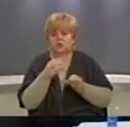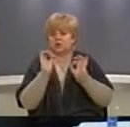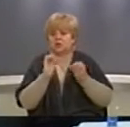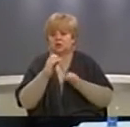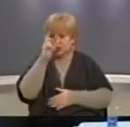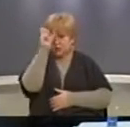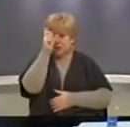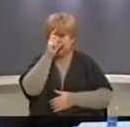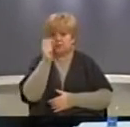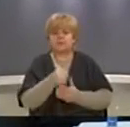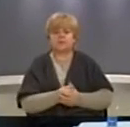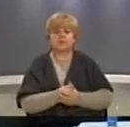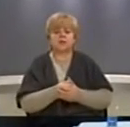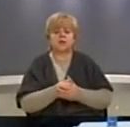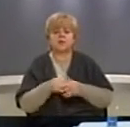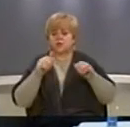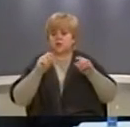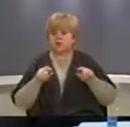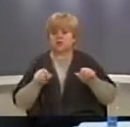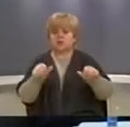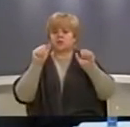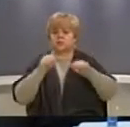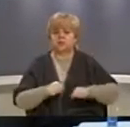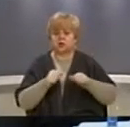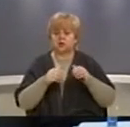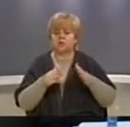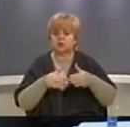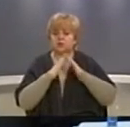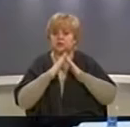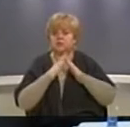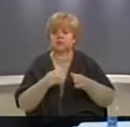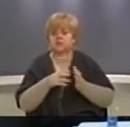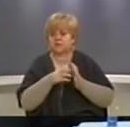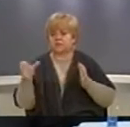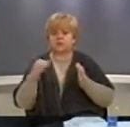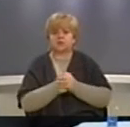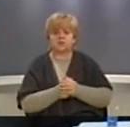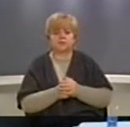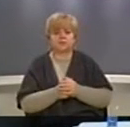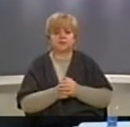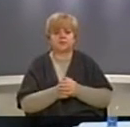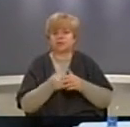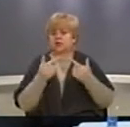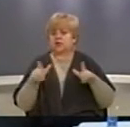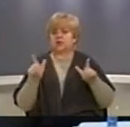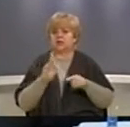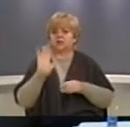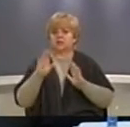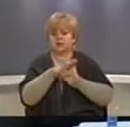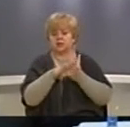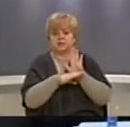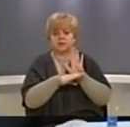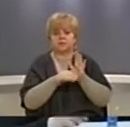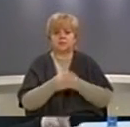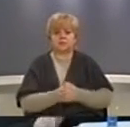Serbia për pronën e tyre për të riregjistruar dhe për të vazhduar investime me leje si pas ligjeve në fuqip.